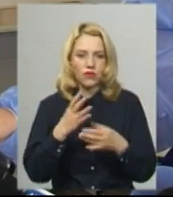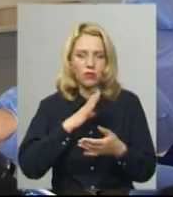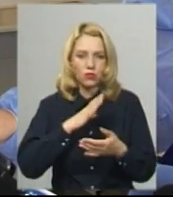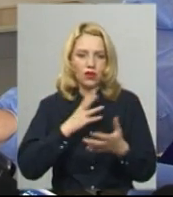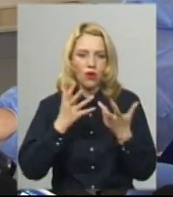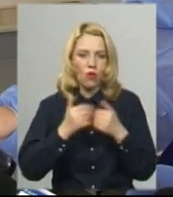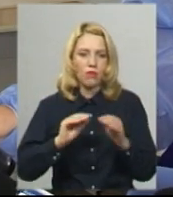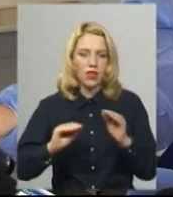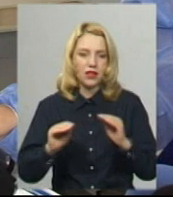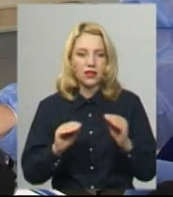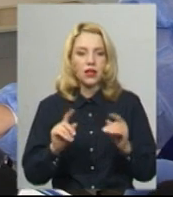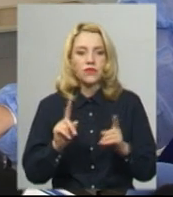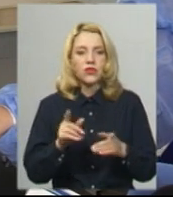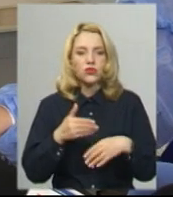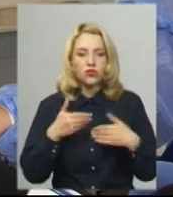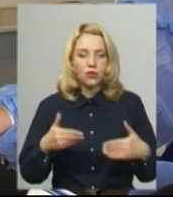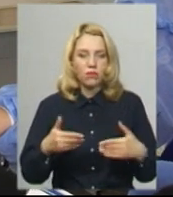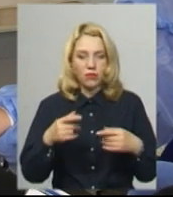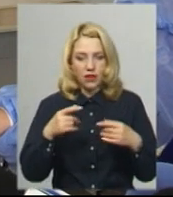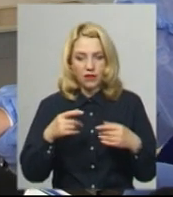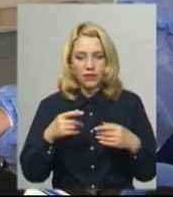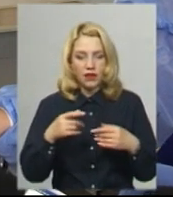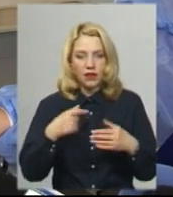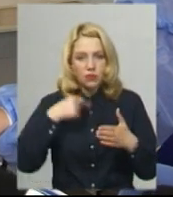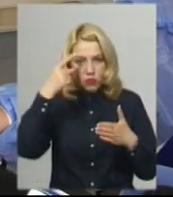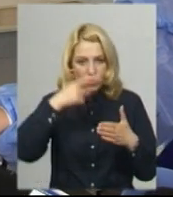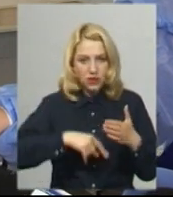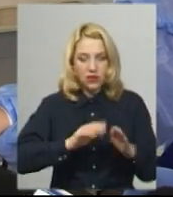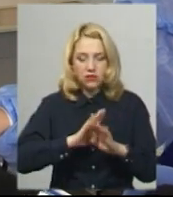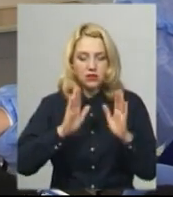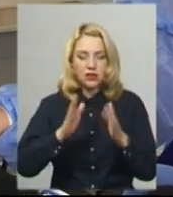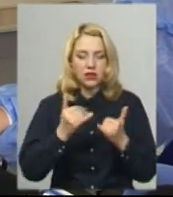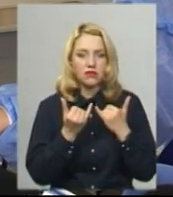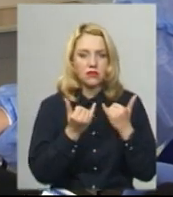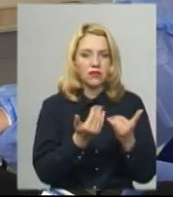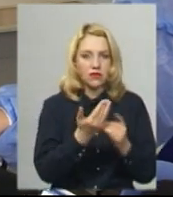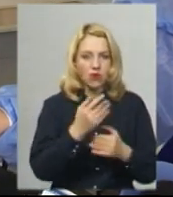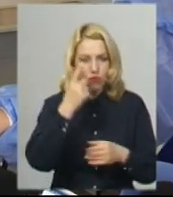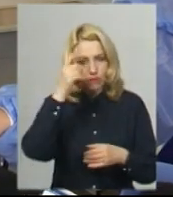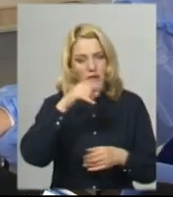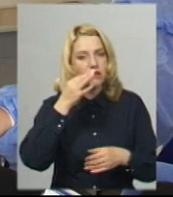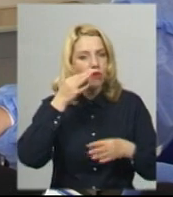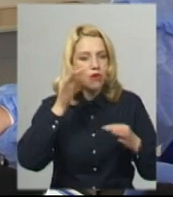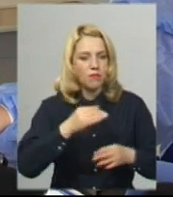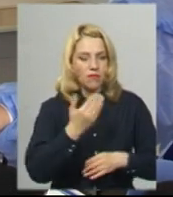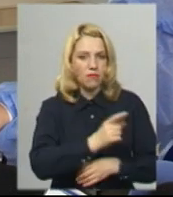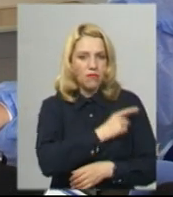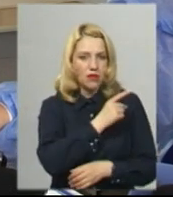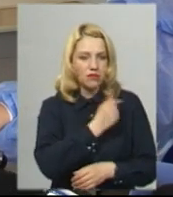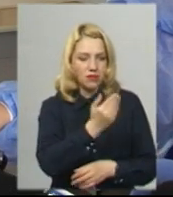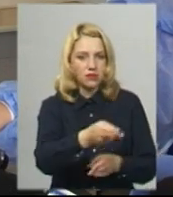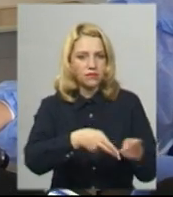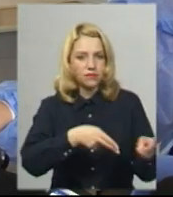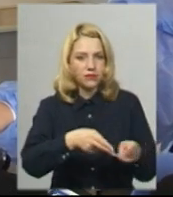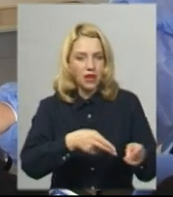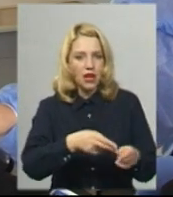бути обладнання. Щоб ми покладалися не тільки на уміння наших хірургів, на їхню майстерність і на їхню інтуїцію,